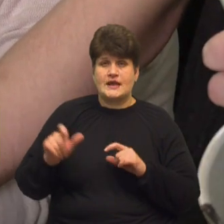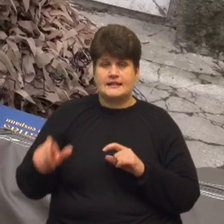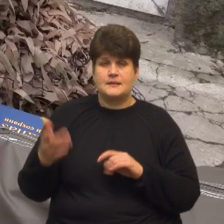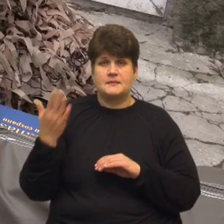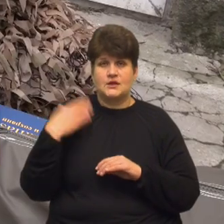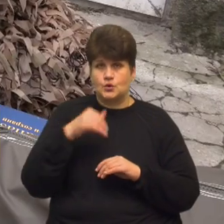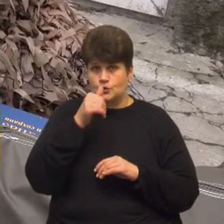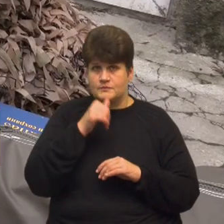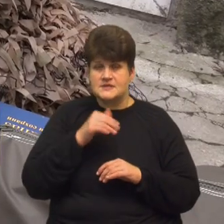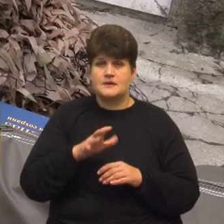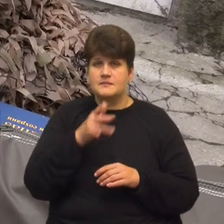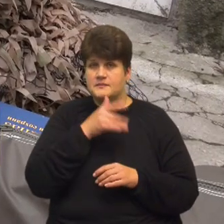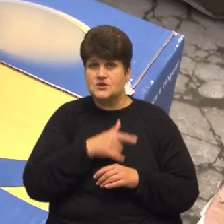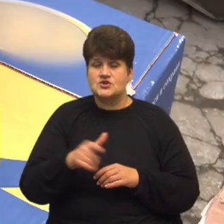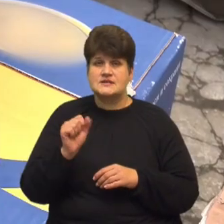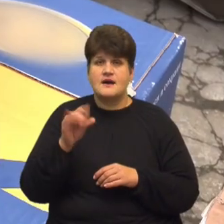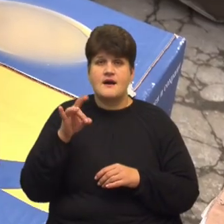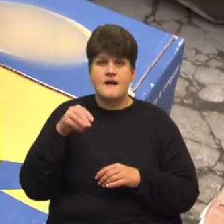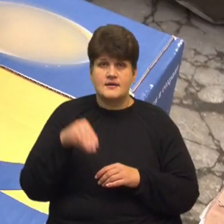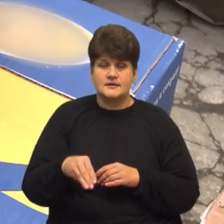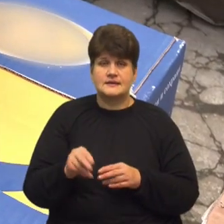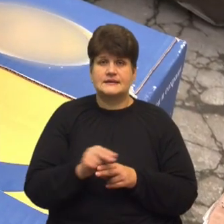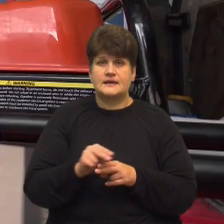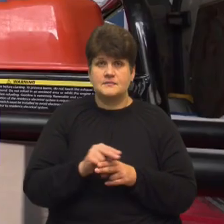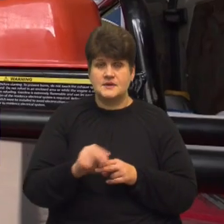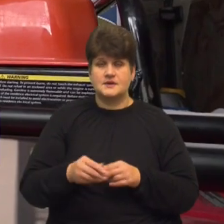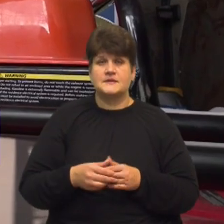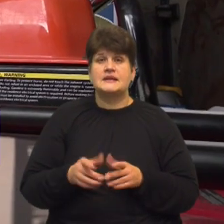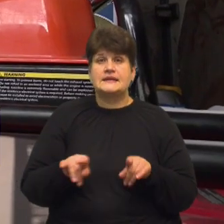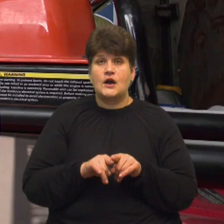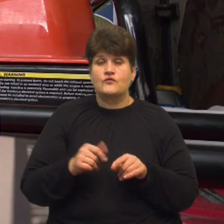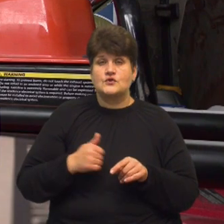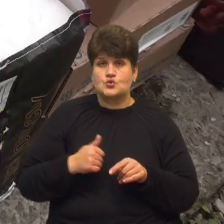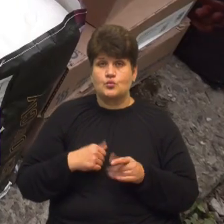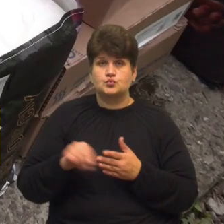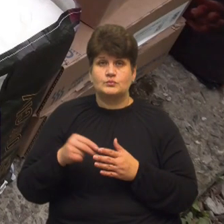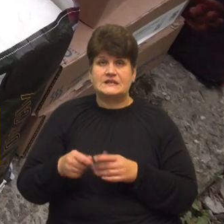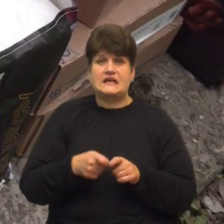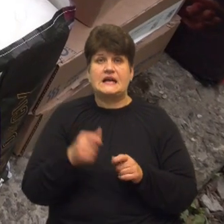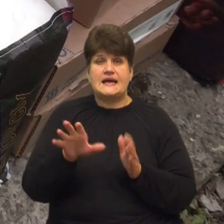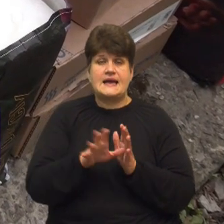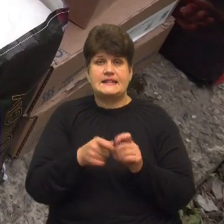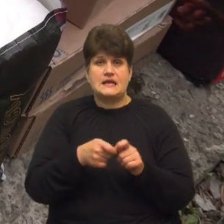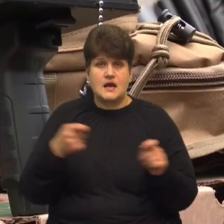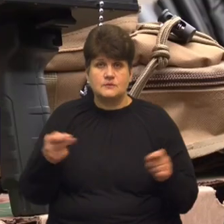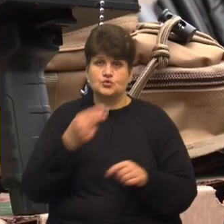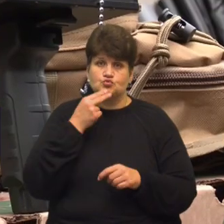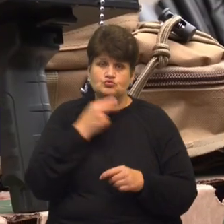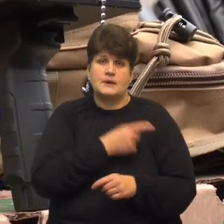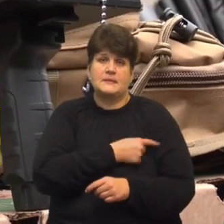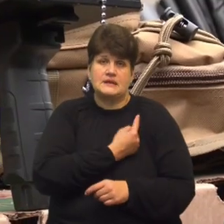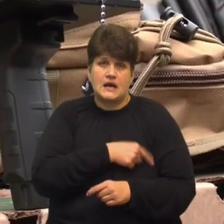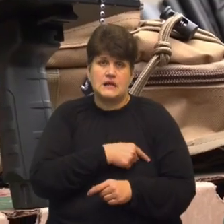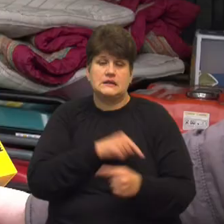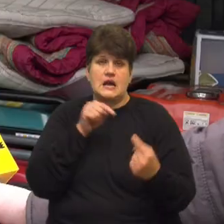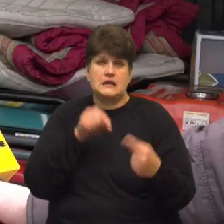-терапії. Решта грошей – це внески підприємців і донати громадян. Також військовим закупили генератори, продукти, медикаменти та антидронову